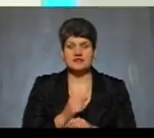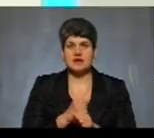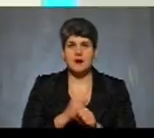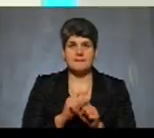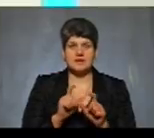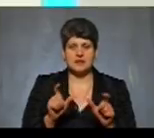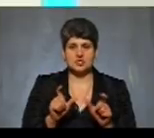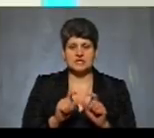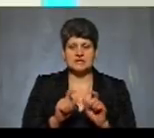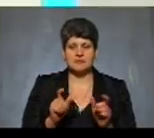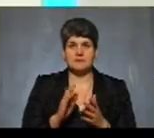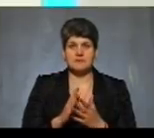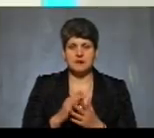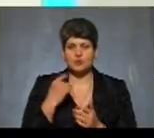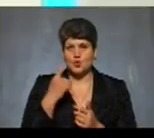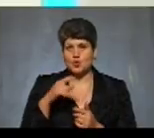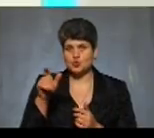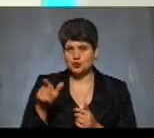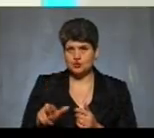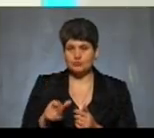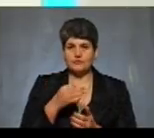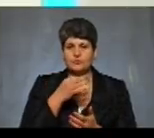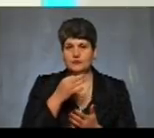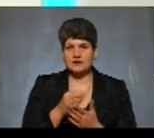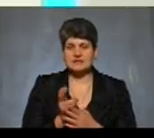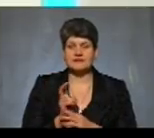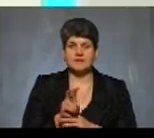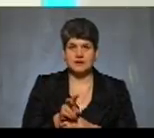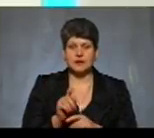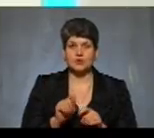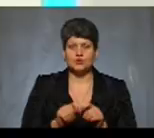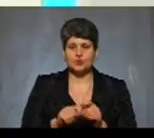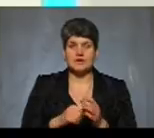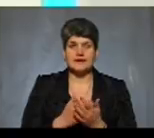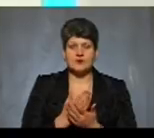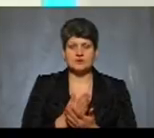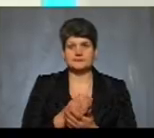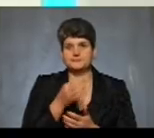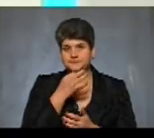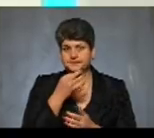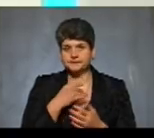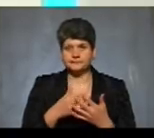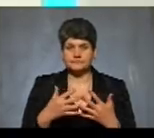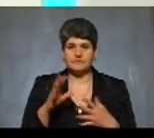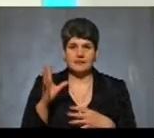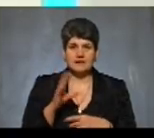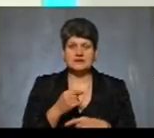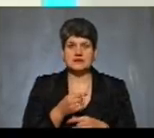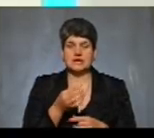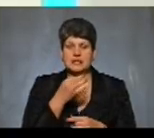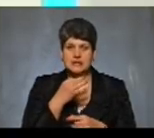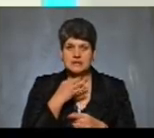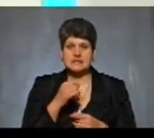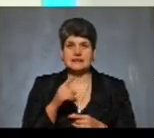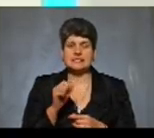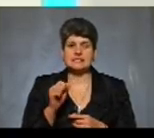заклади мають особу, яка відповідальна за вхідний контроль якості лікарських засобів. Тобто, всі лікарські засоби повинні,